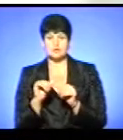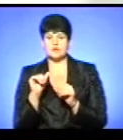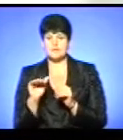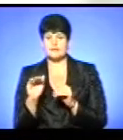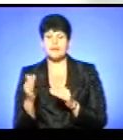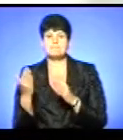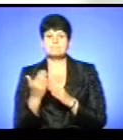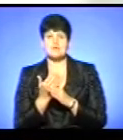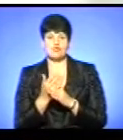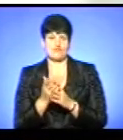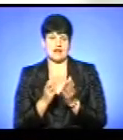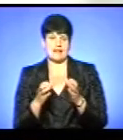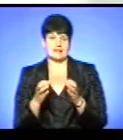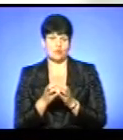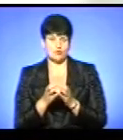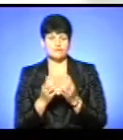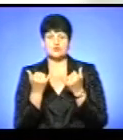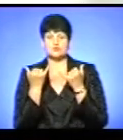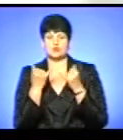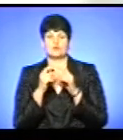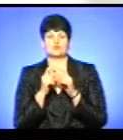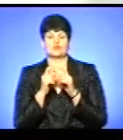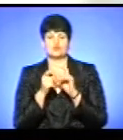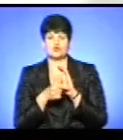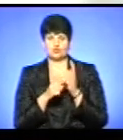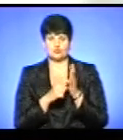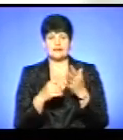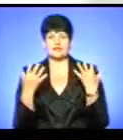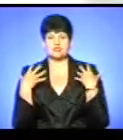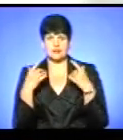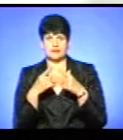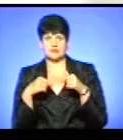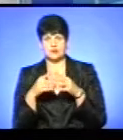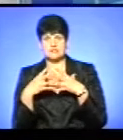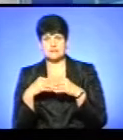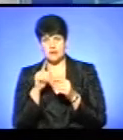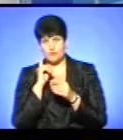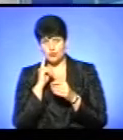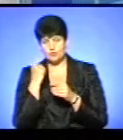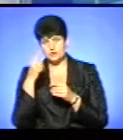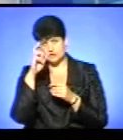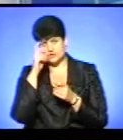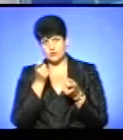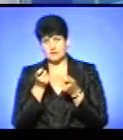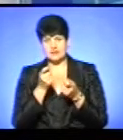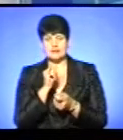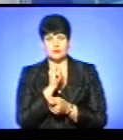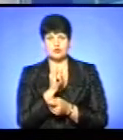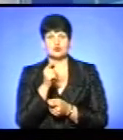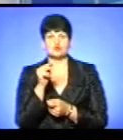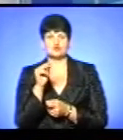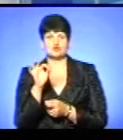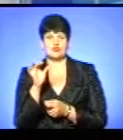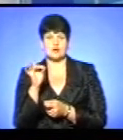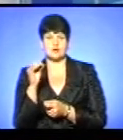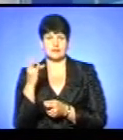пільгових категорій. У студії сьогодні начальник відділу сім'ї молоді обласної державної адміністрації Ігор Чорний. Вітаю вас,